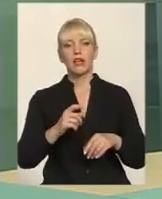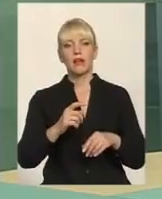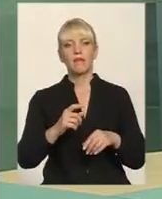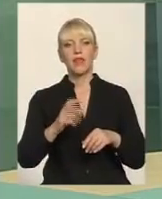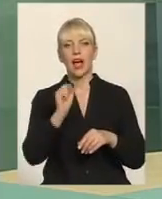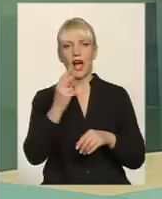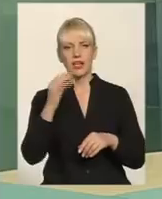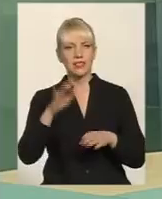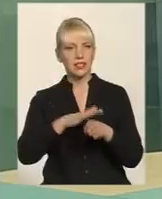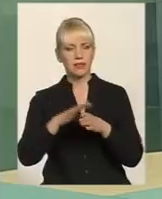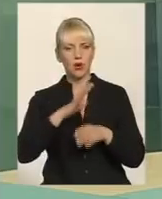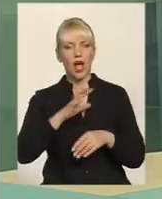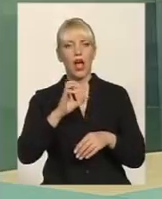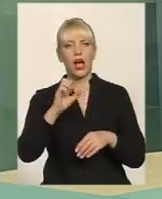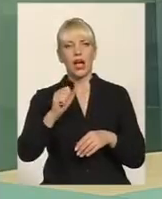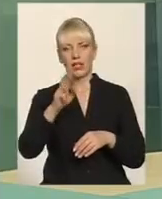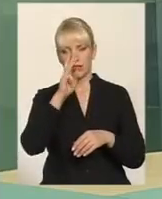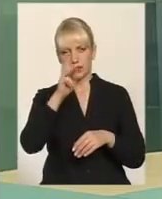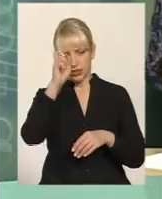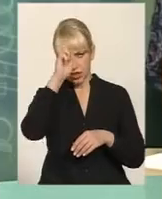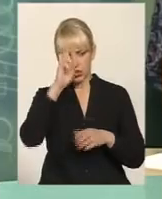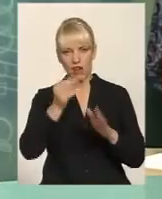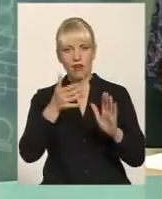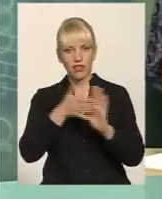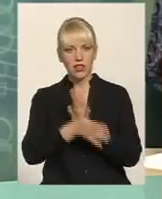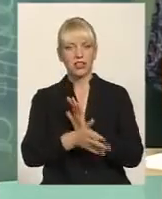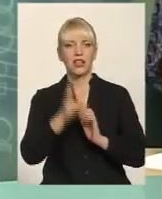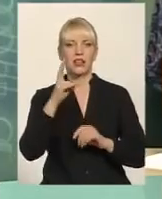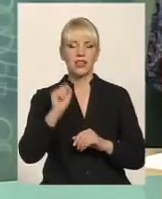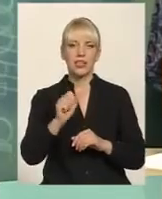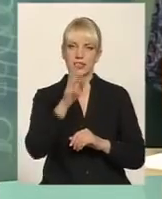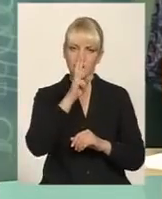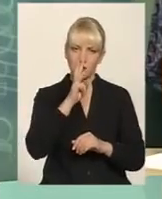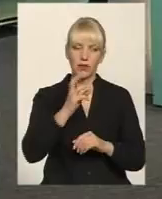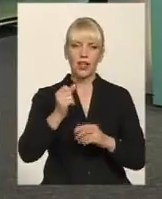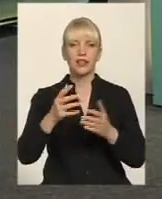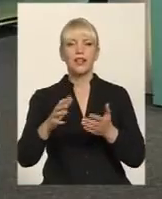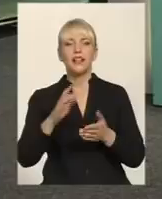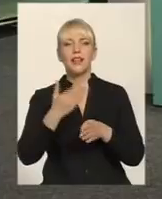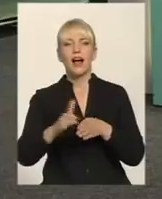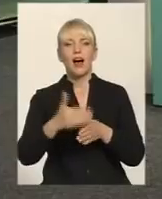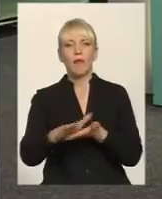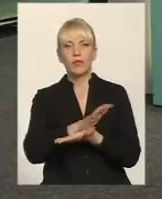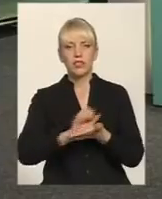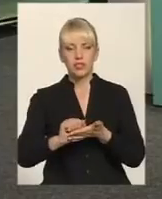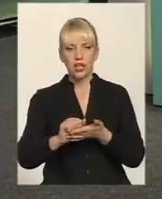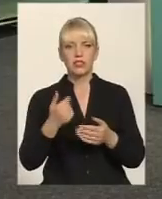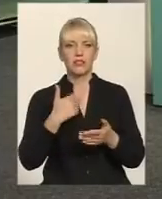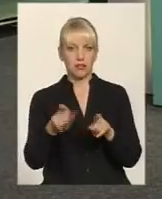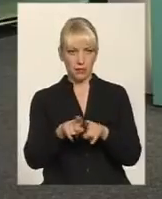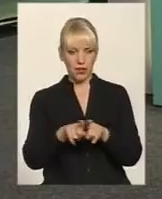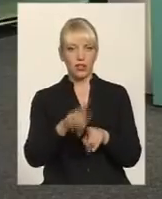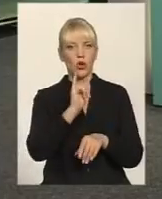водночас держава витрачала кошти на зробітні плати, на амортизацію, на багато інших речей, пов'язаних. Просто це один з прикладів Укрнафта. В нас є